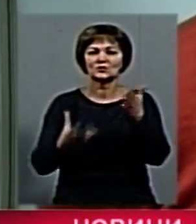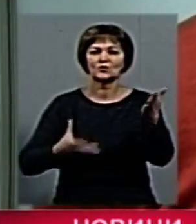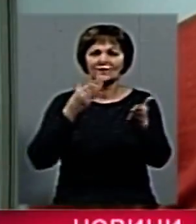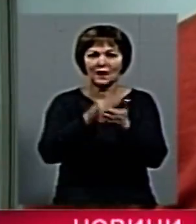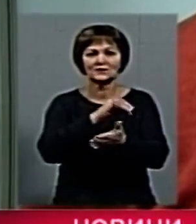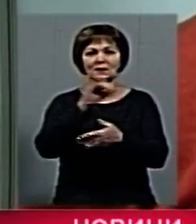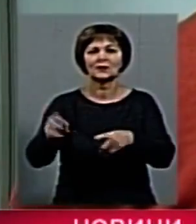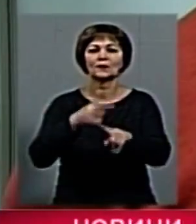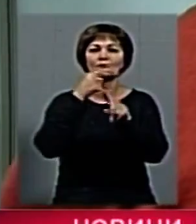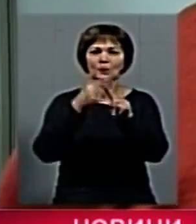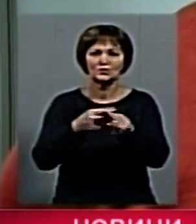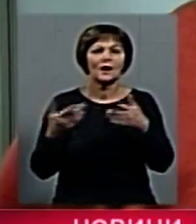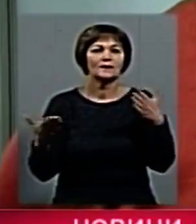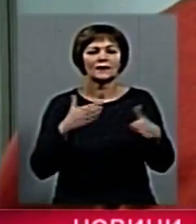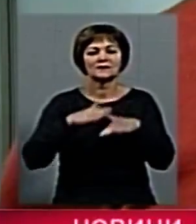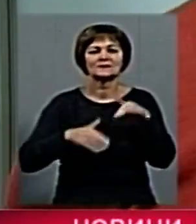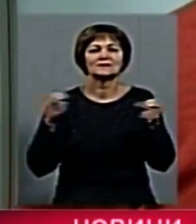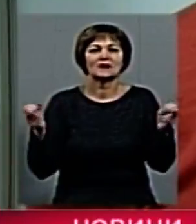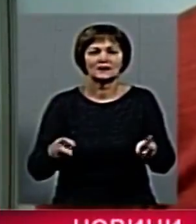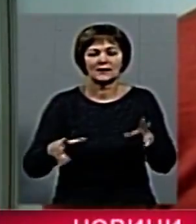який фаховий тренер.